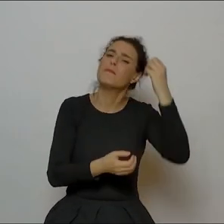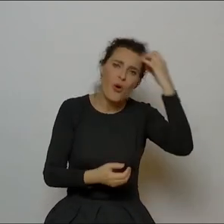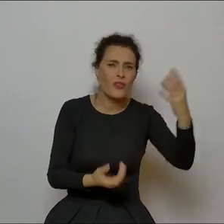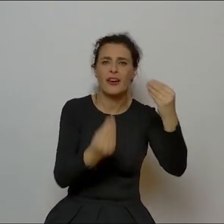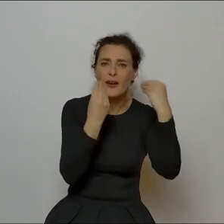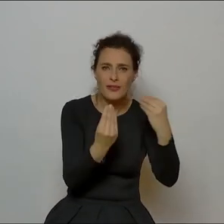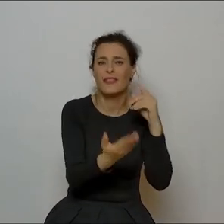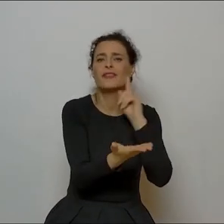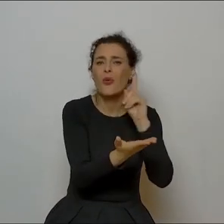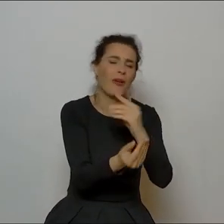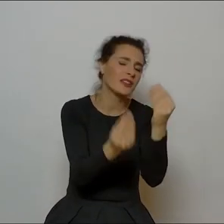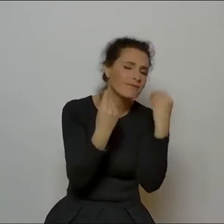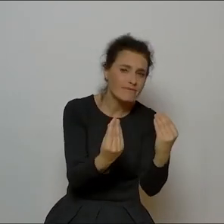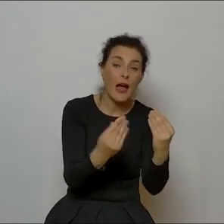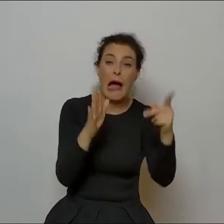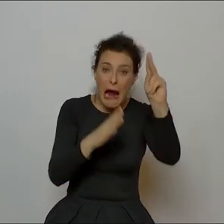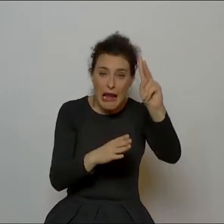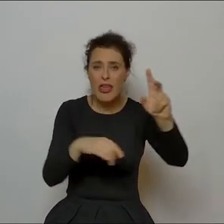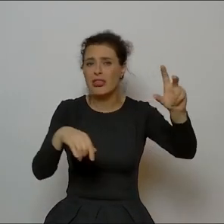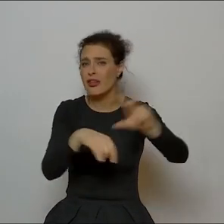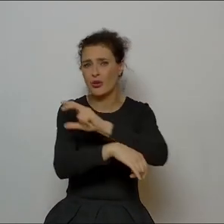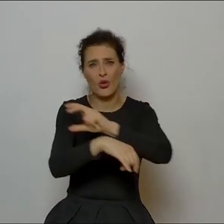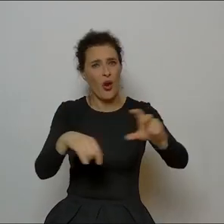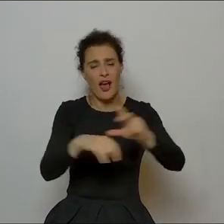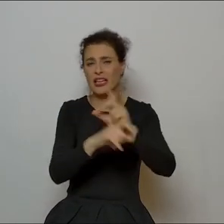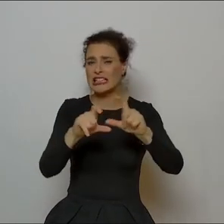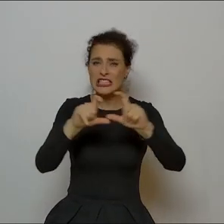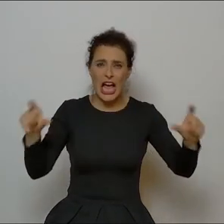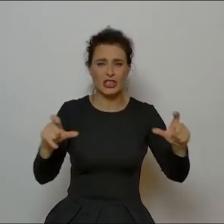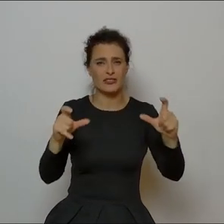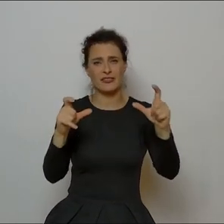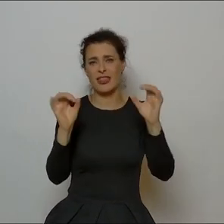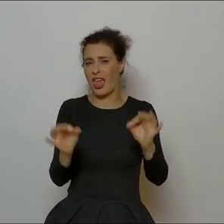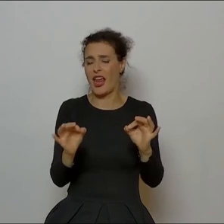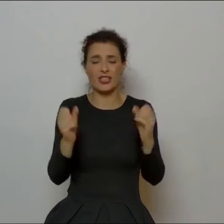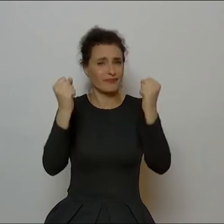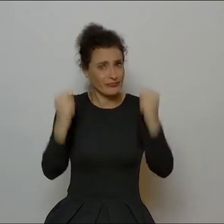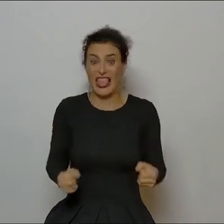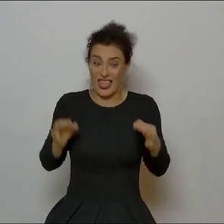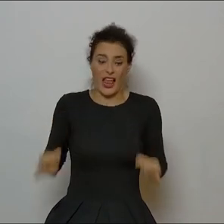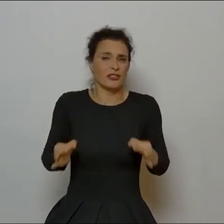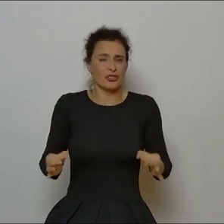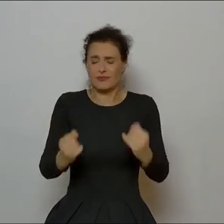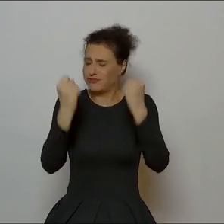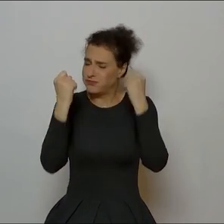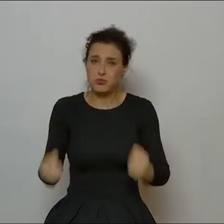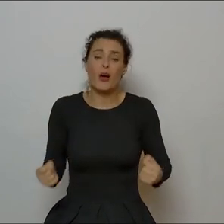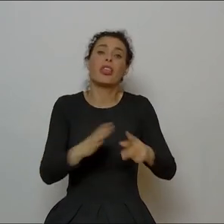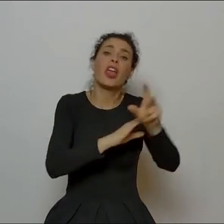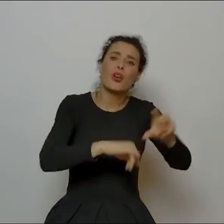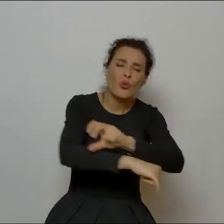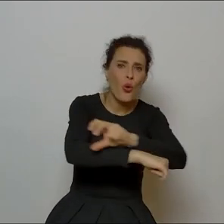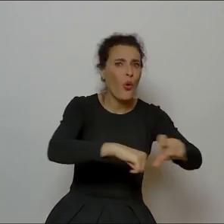chłopaki. Natomiast technologia, no w ogóle czasy są trudne, teraźniejsze, że tak powiem, ale technologia,